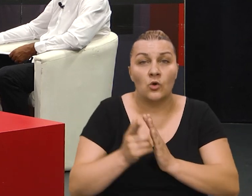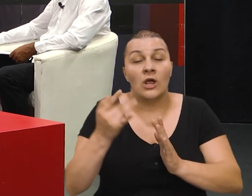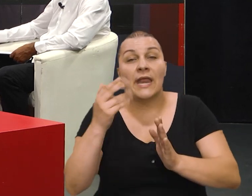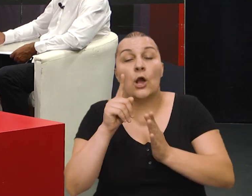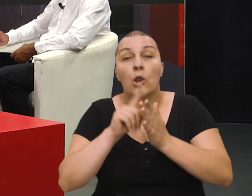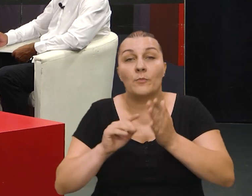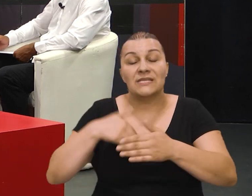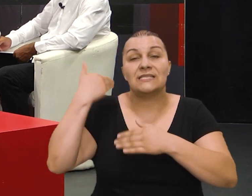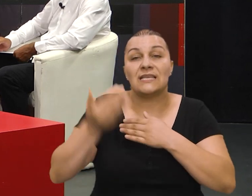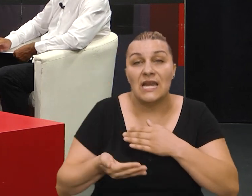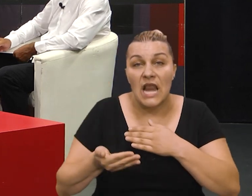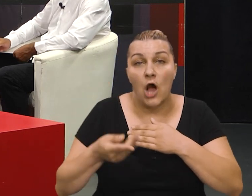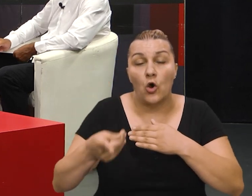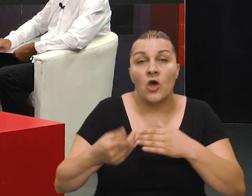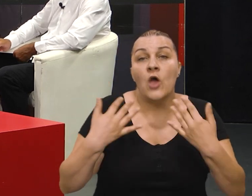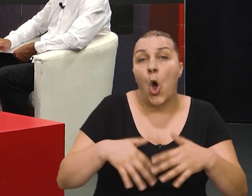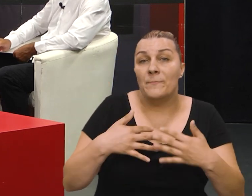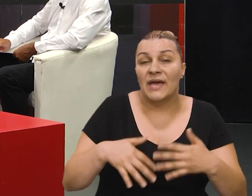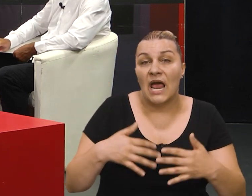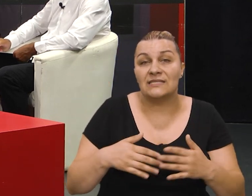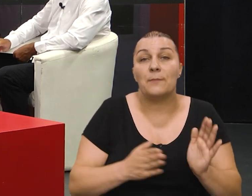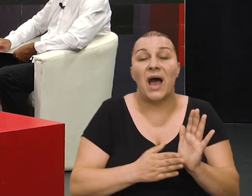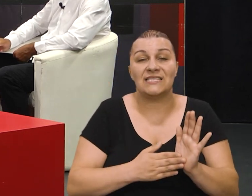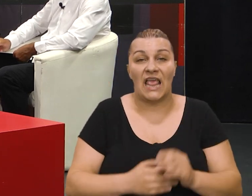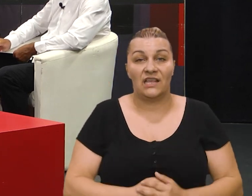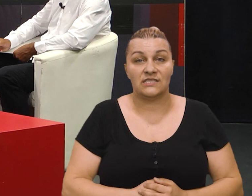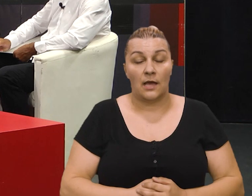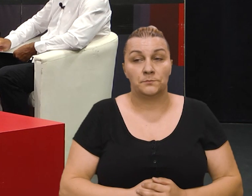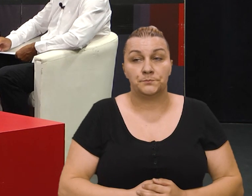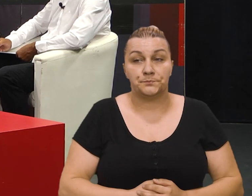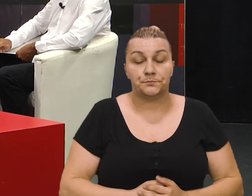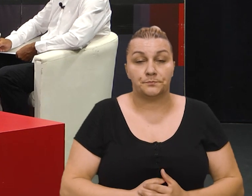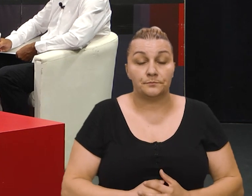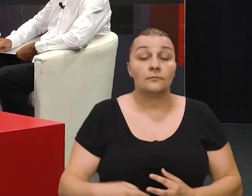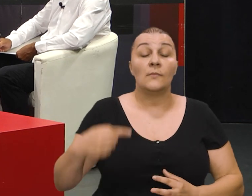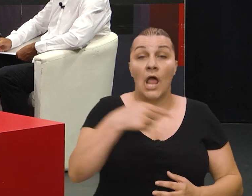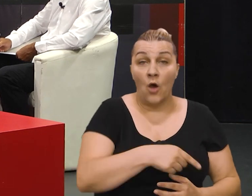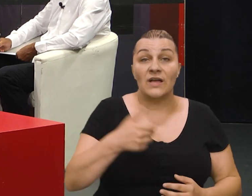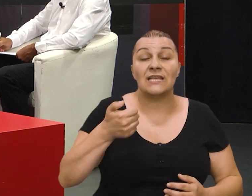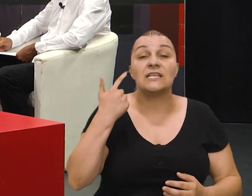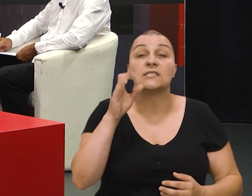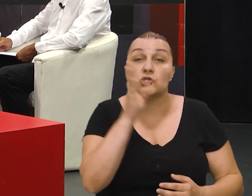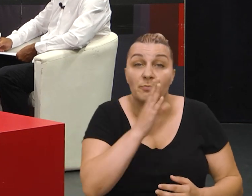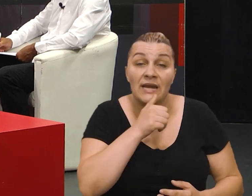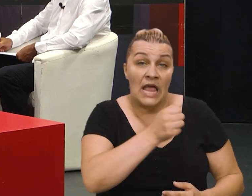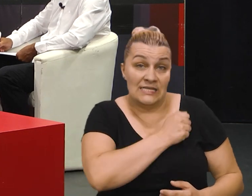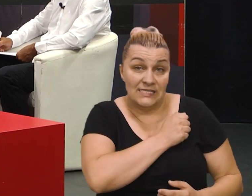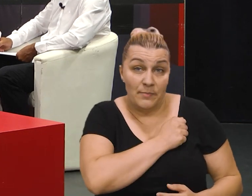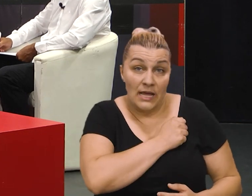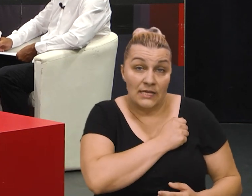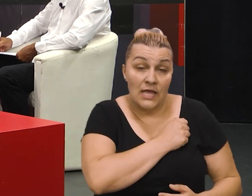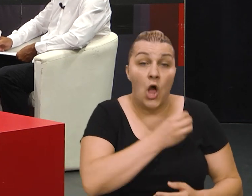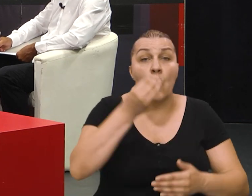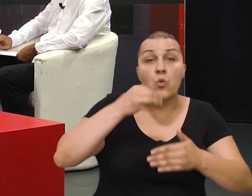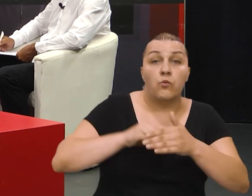to je vrijeme, par mjeseci za same operacije Maslenice. Dok je ova satnija iz Šibenika i